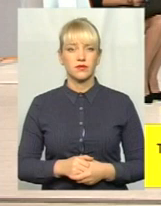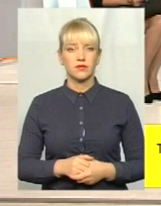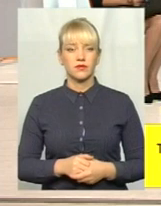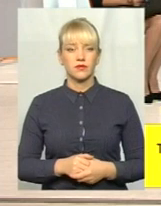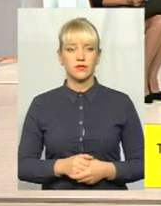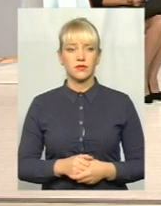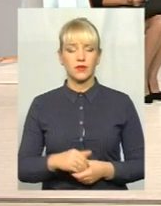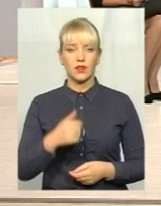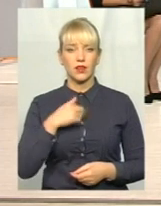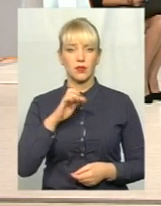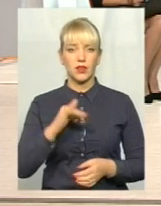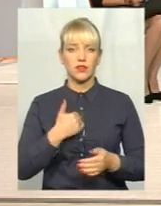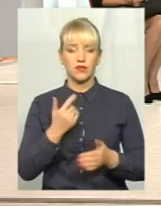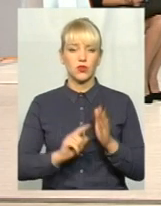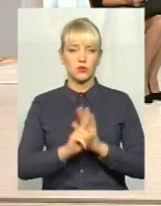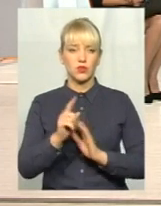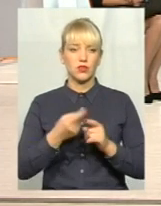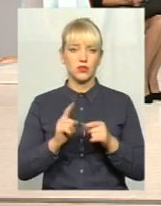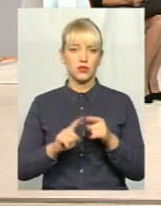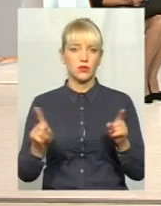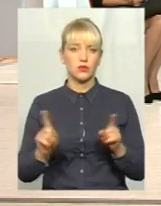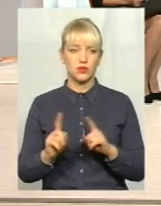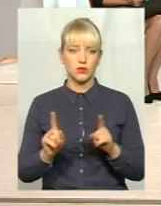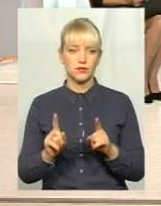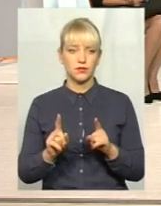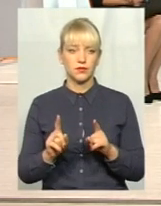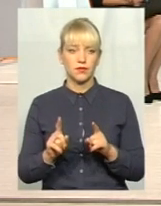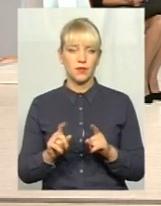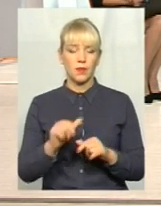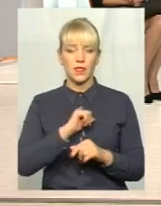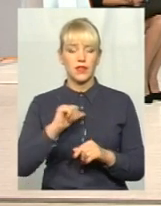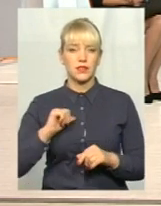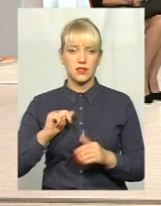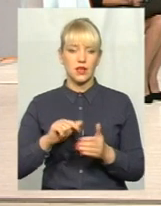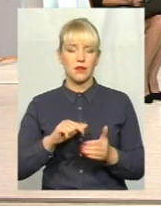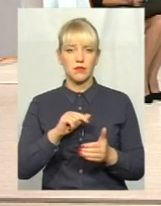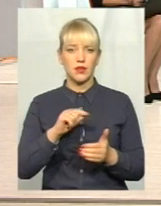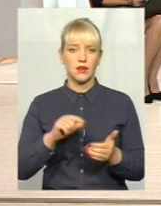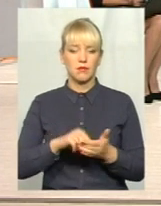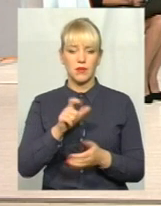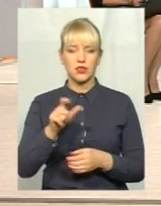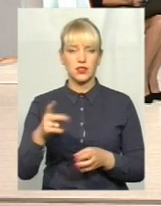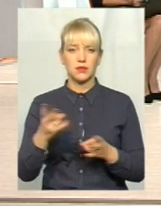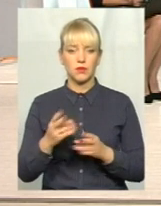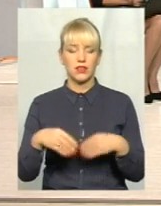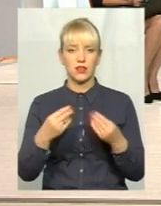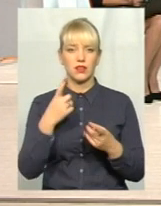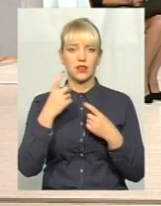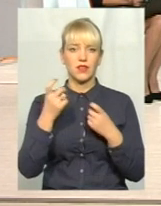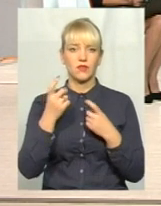Я би хотів розпочати з того, що самі мешканці повинні надавати таку інформацію, де